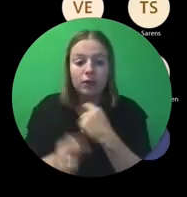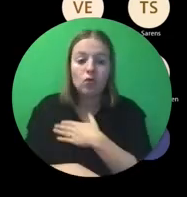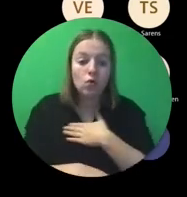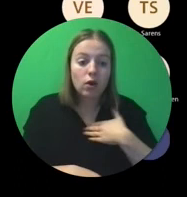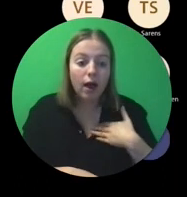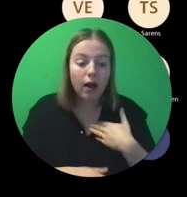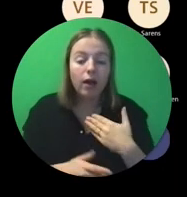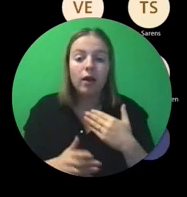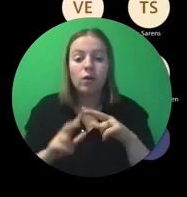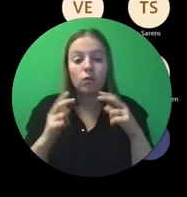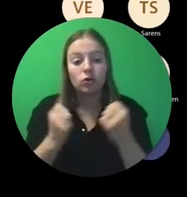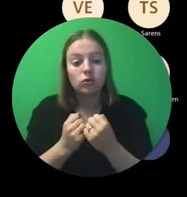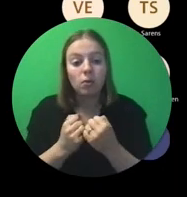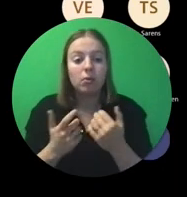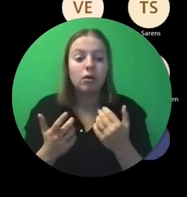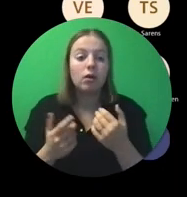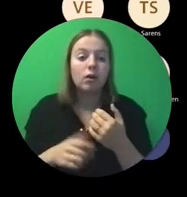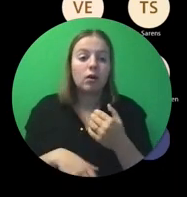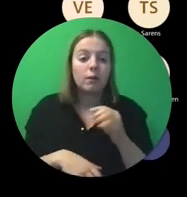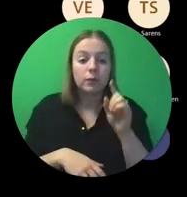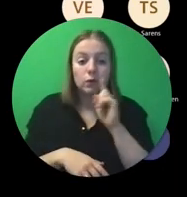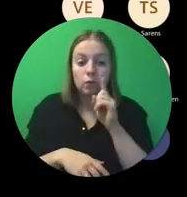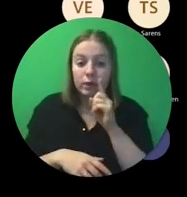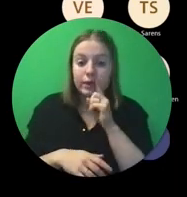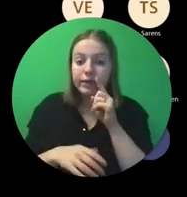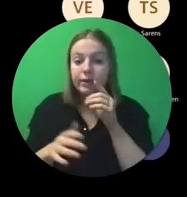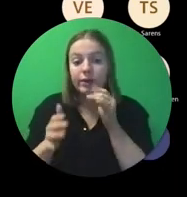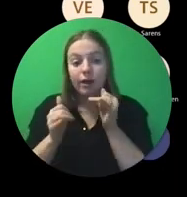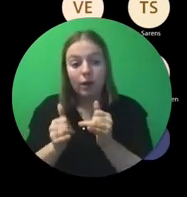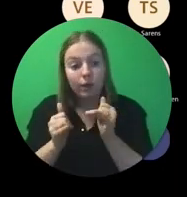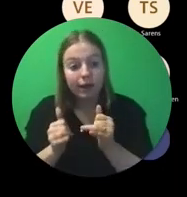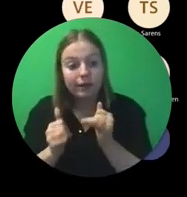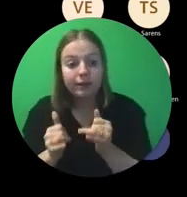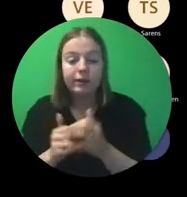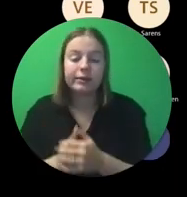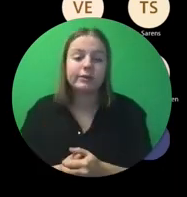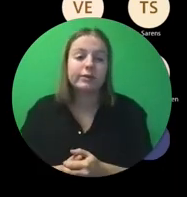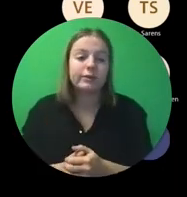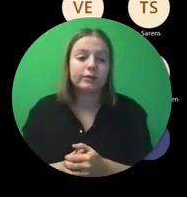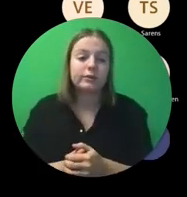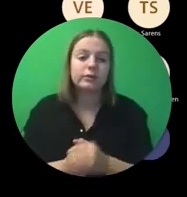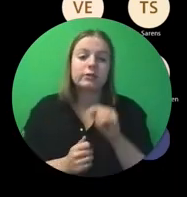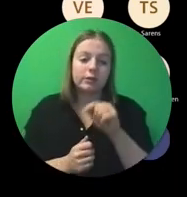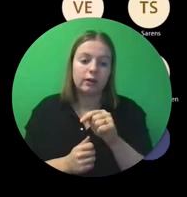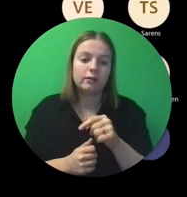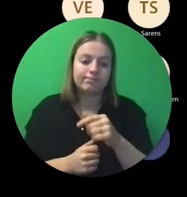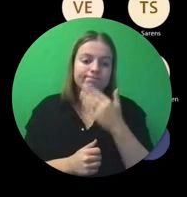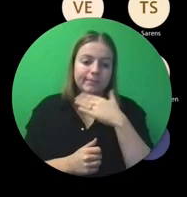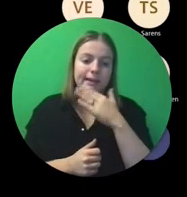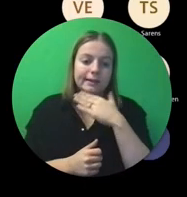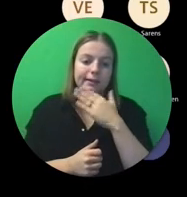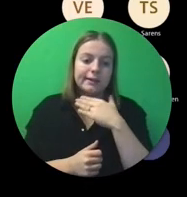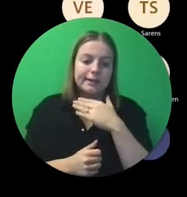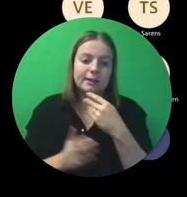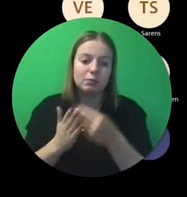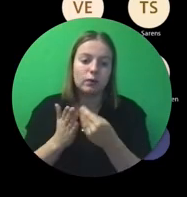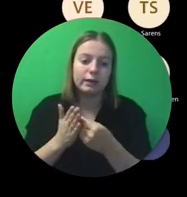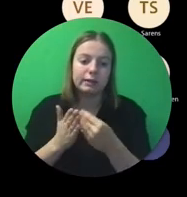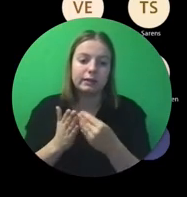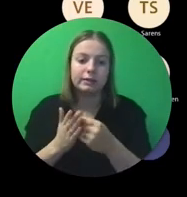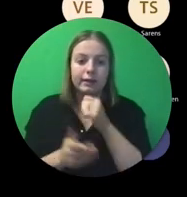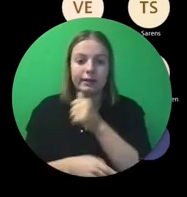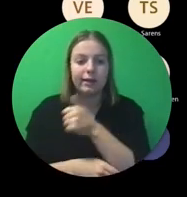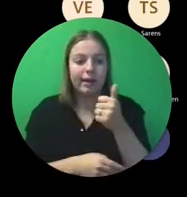lang het heeft geduurd. En wie van jullie organisatie daar dan allemaal in heeft deelgenomen. Dat zou een betere bewijslast zijn dan